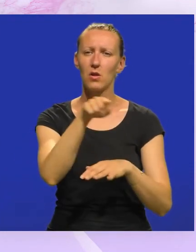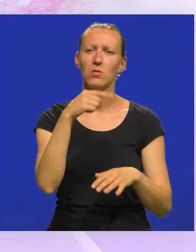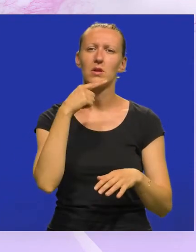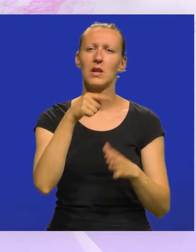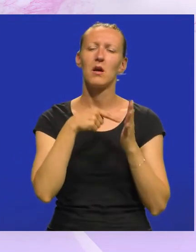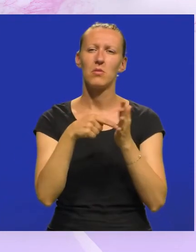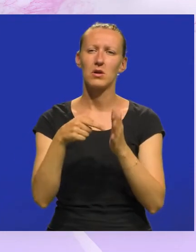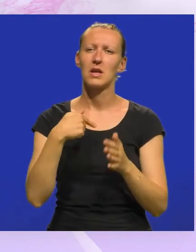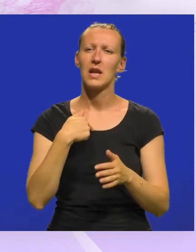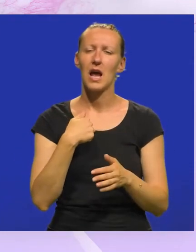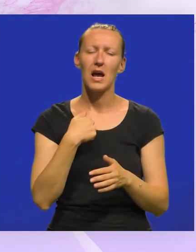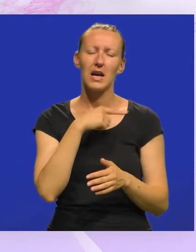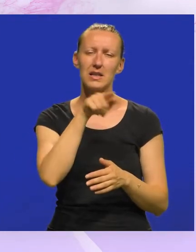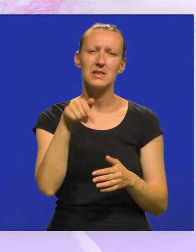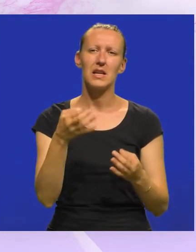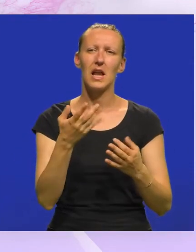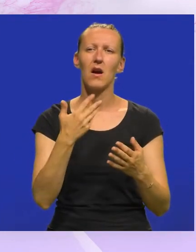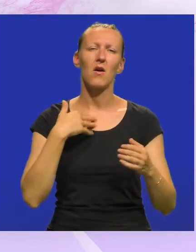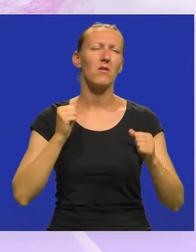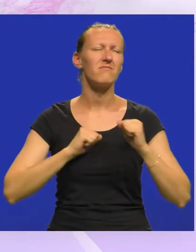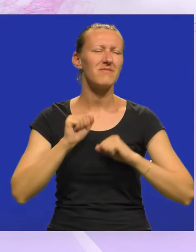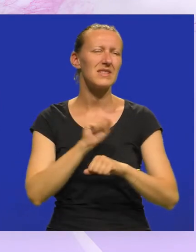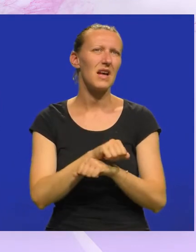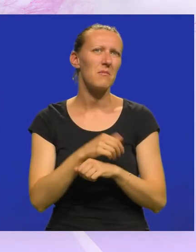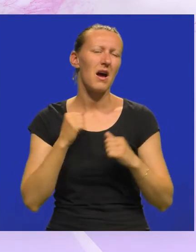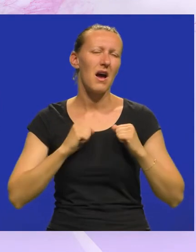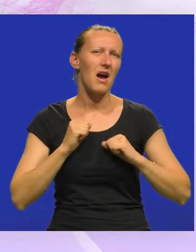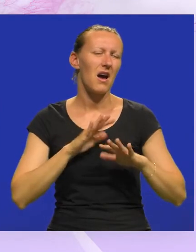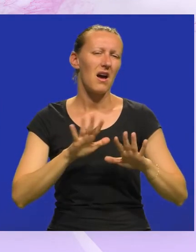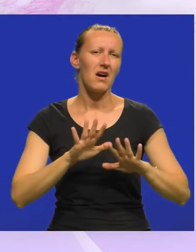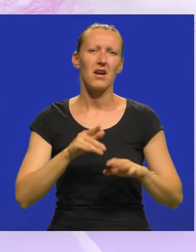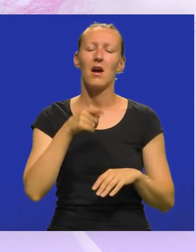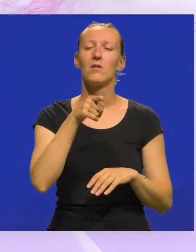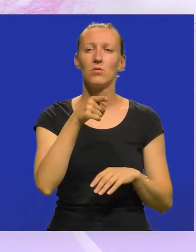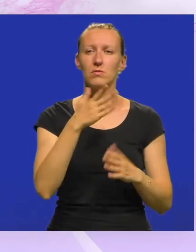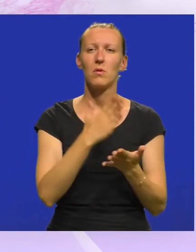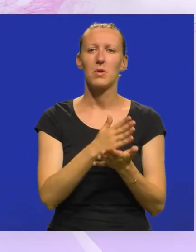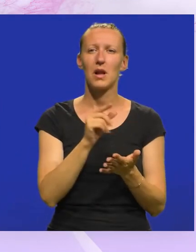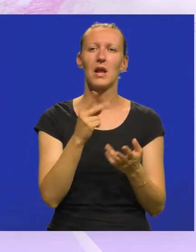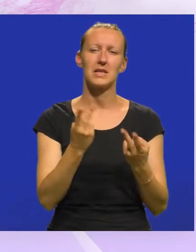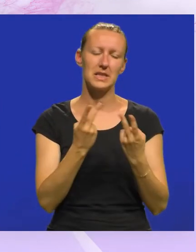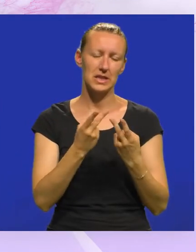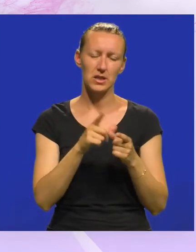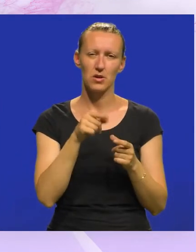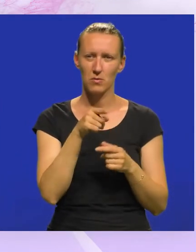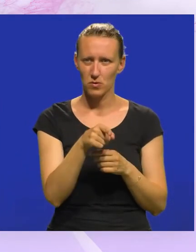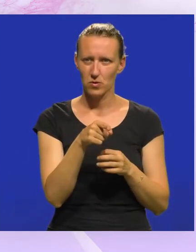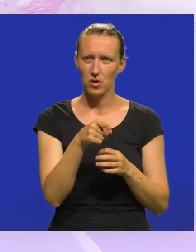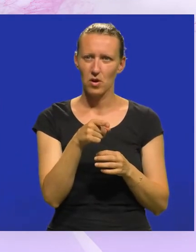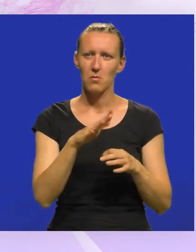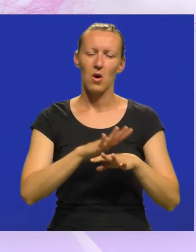i ta predstavljanja nas nekako zamaraju i zato tu smo bile vrlo bliske u tom